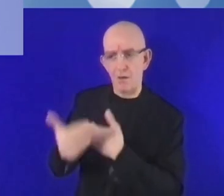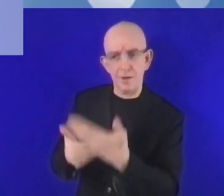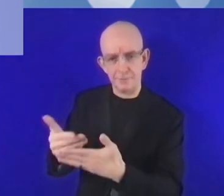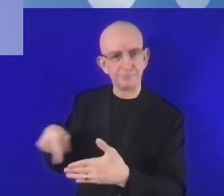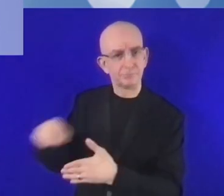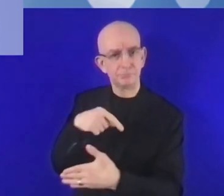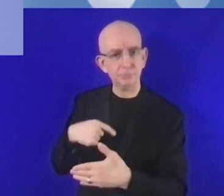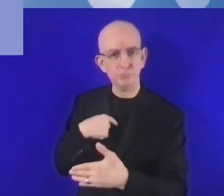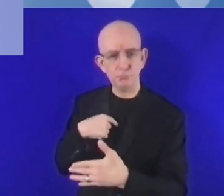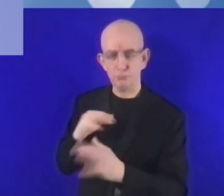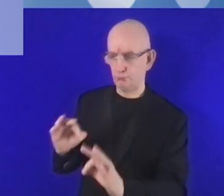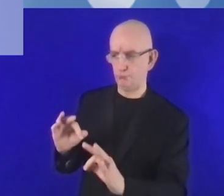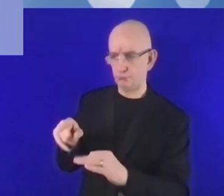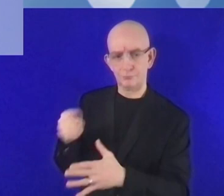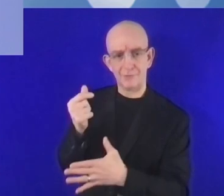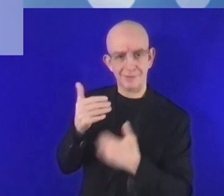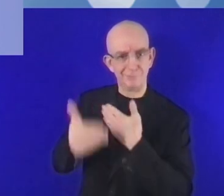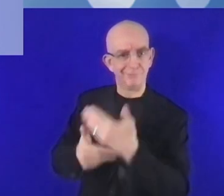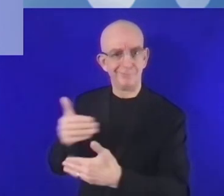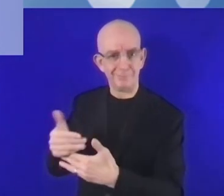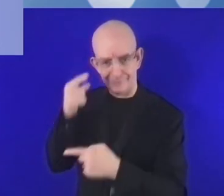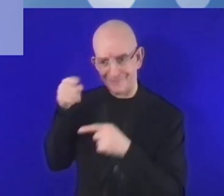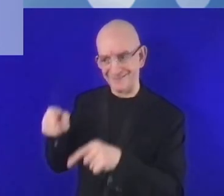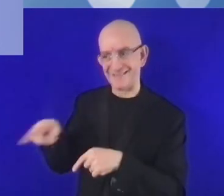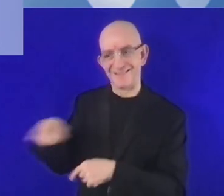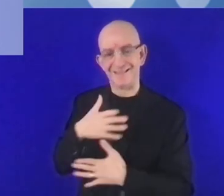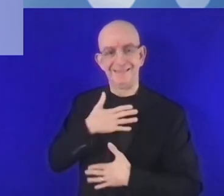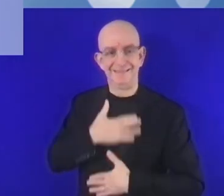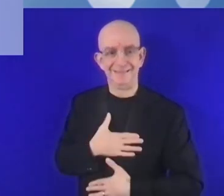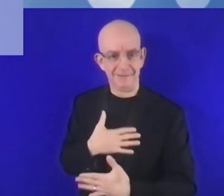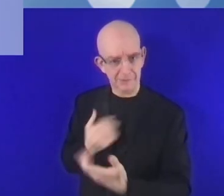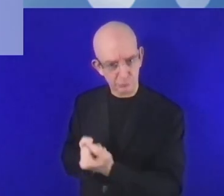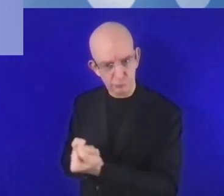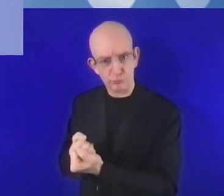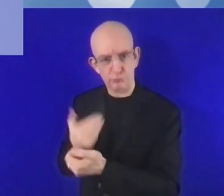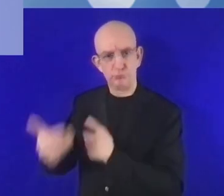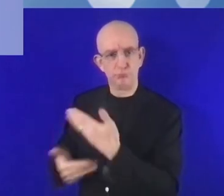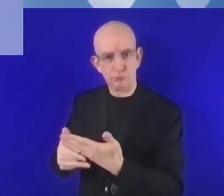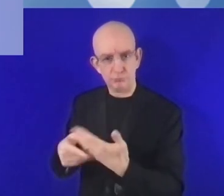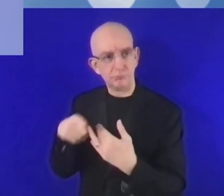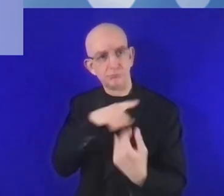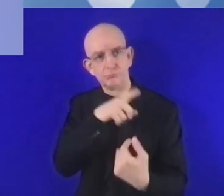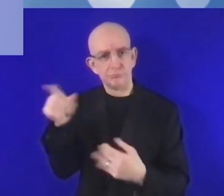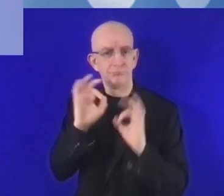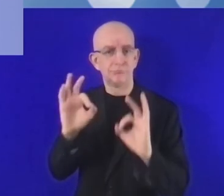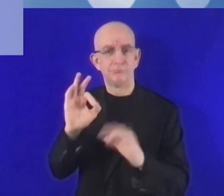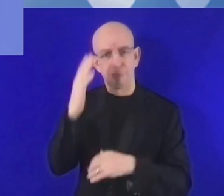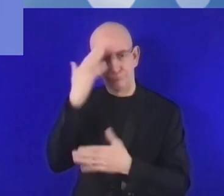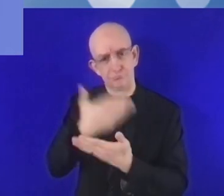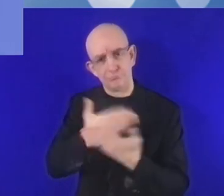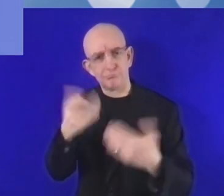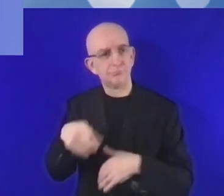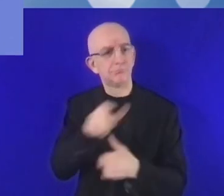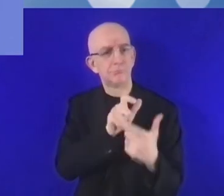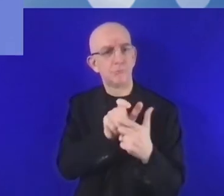موجود للشركات الصغيرة والمتوسطة والناشئة. ودعمنا المالي نقدمه ليس فقط